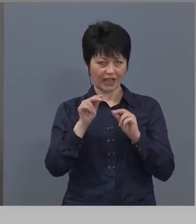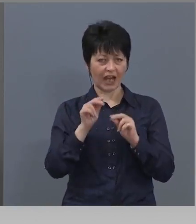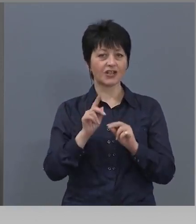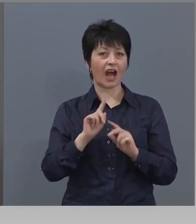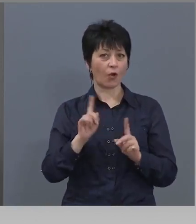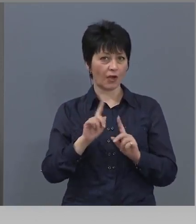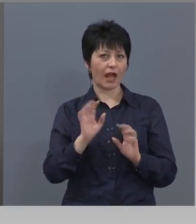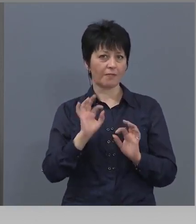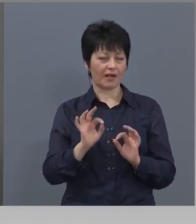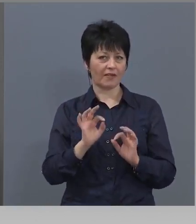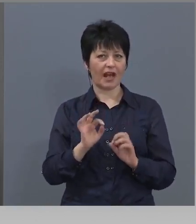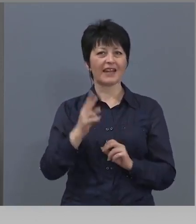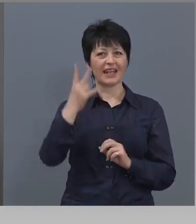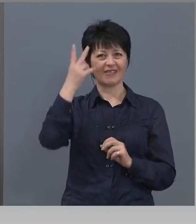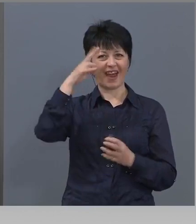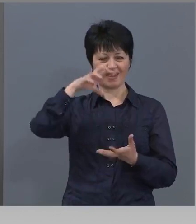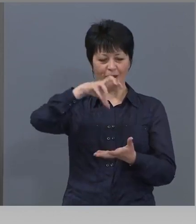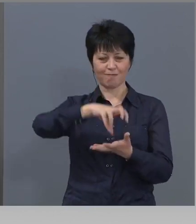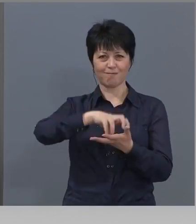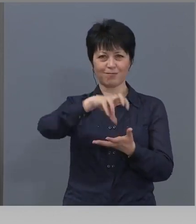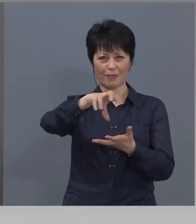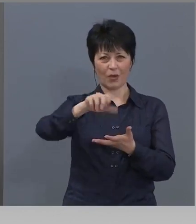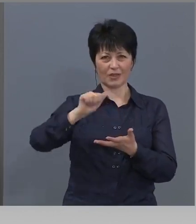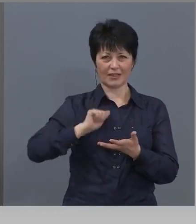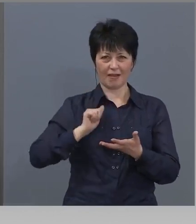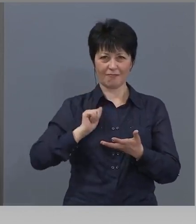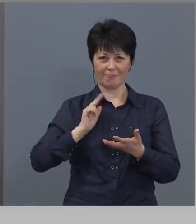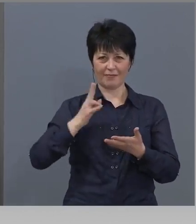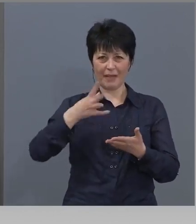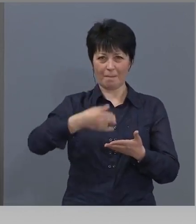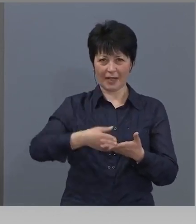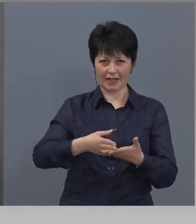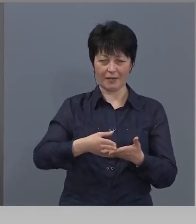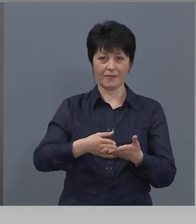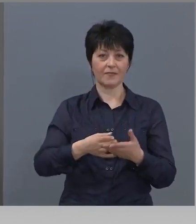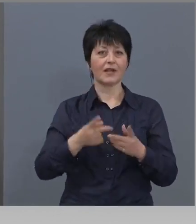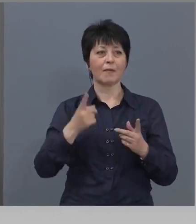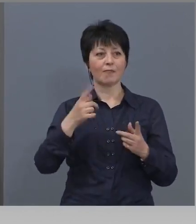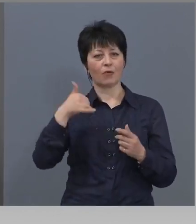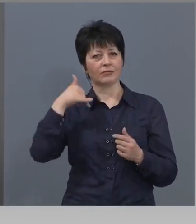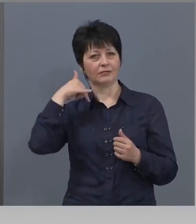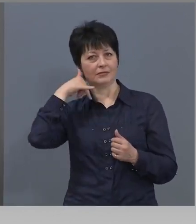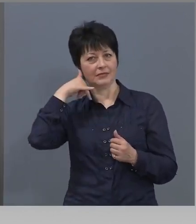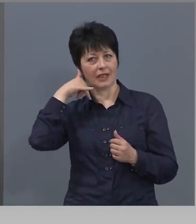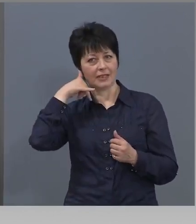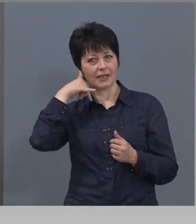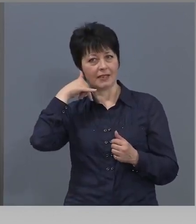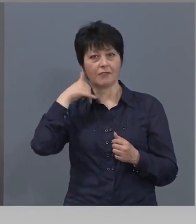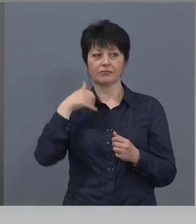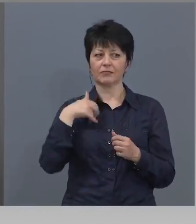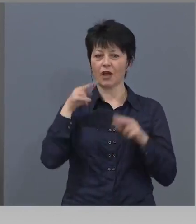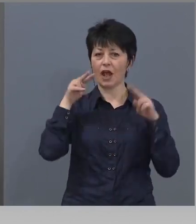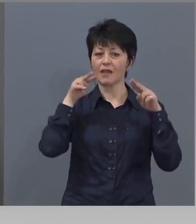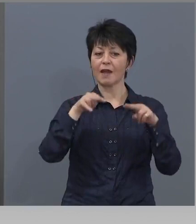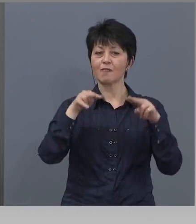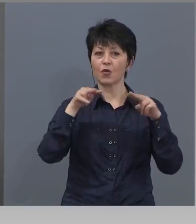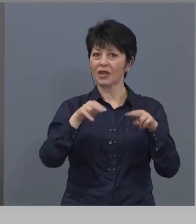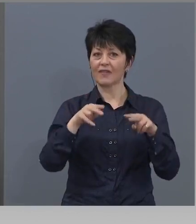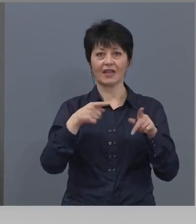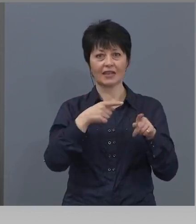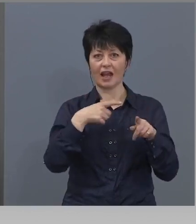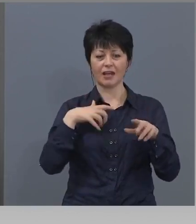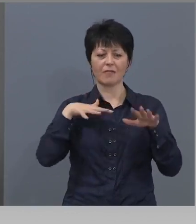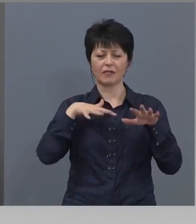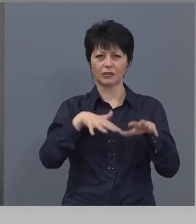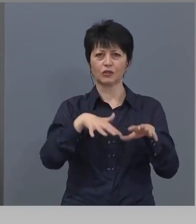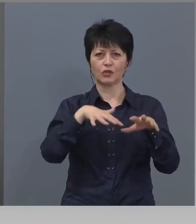На двата поста, долу, на отклонението и горе, постанците ще наблюдават дали струпването